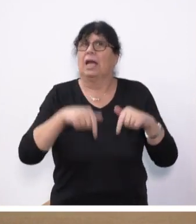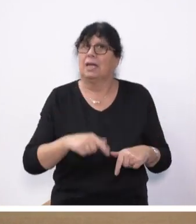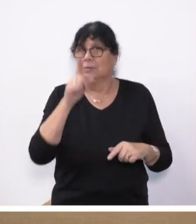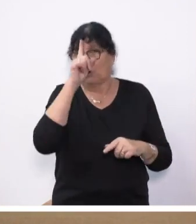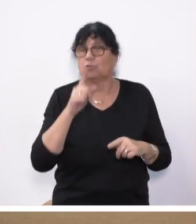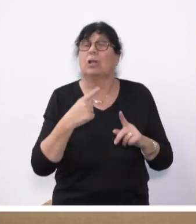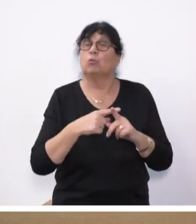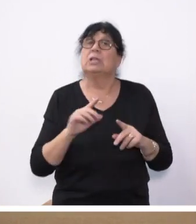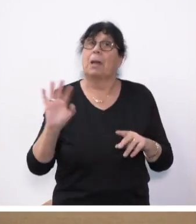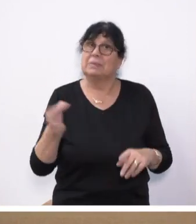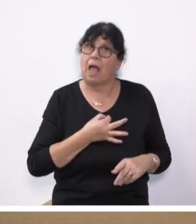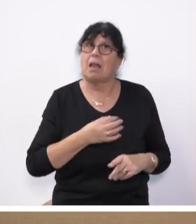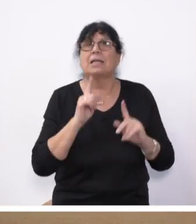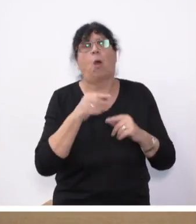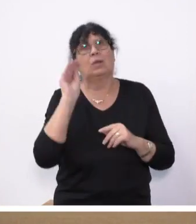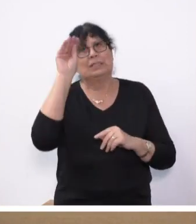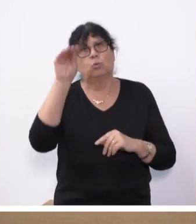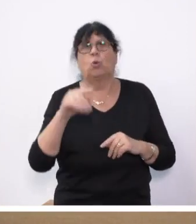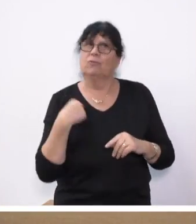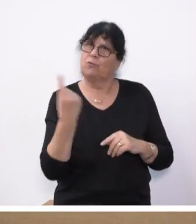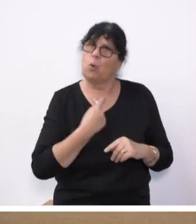im Saarland in Zukunft gut gehen soll.